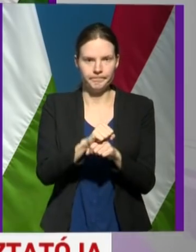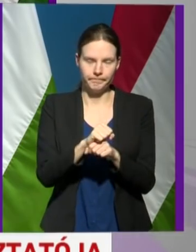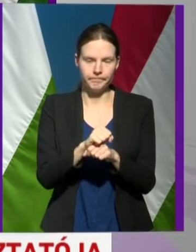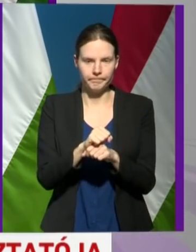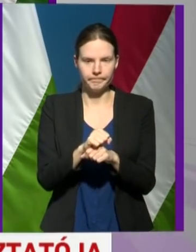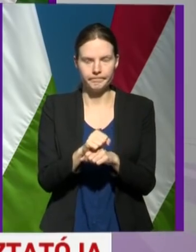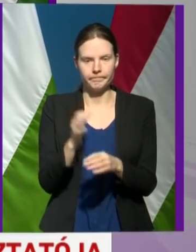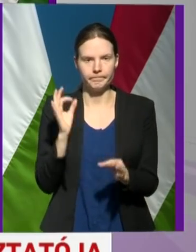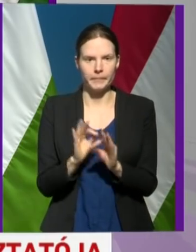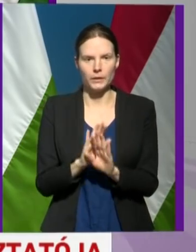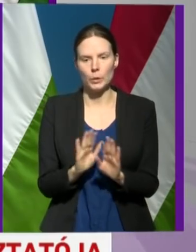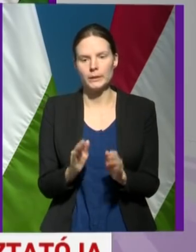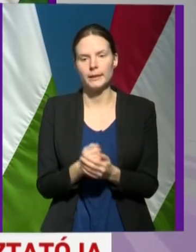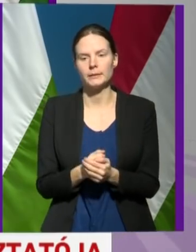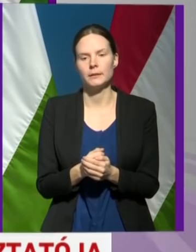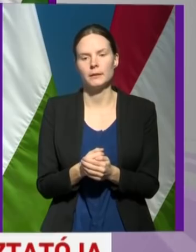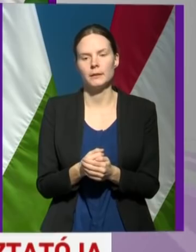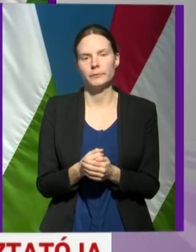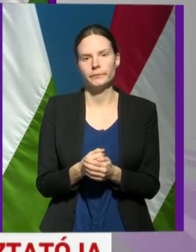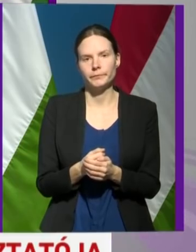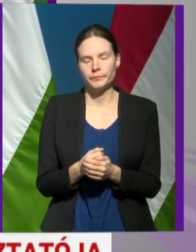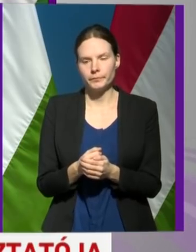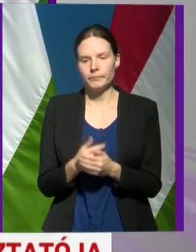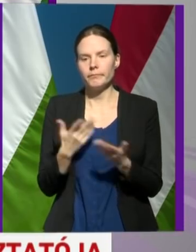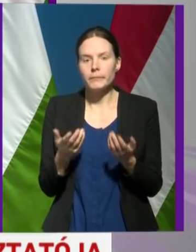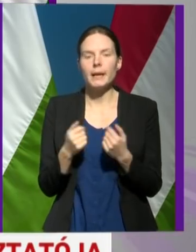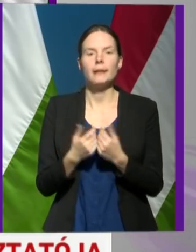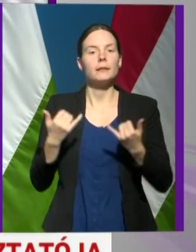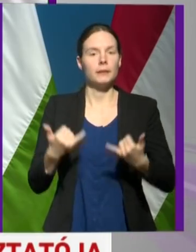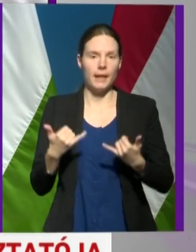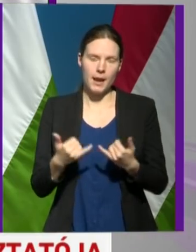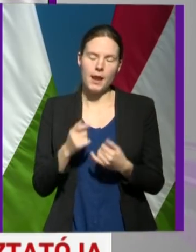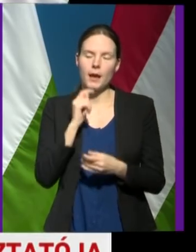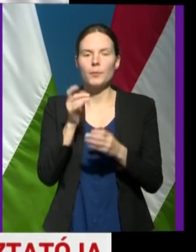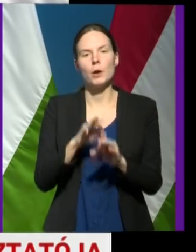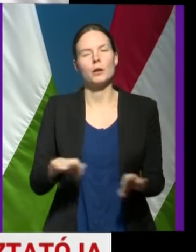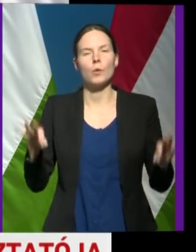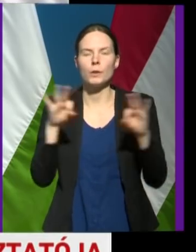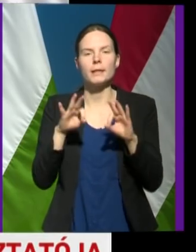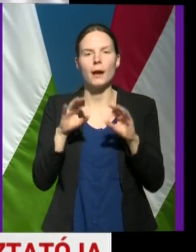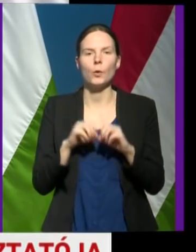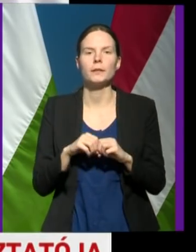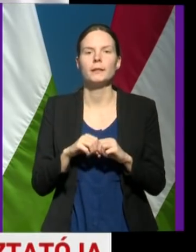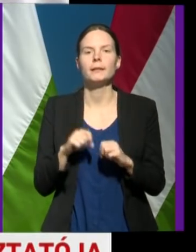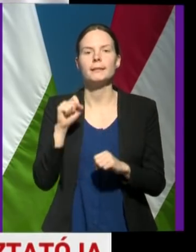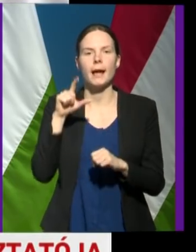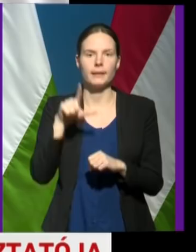történt meg az elmúlt 24 órában. Tehát jelenleg Magyarországon 12